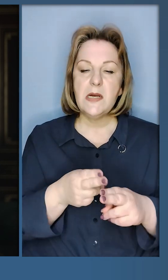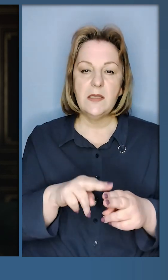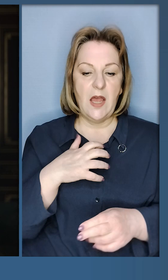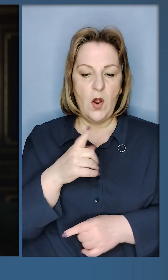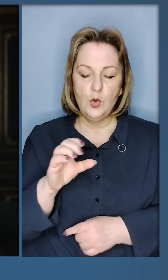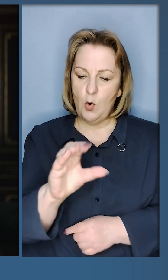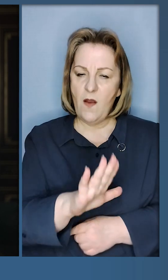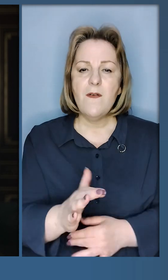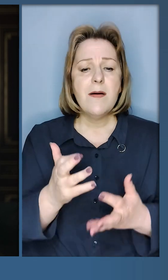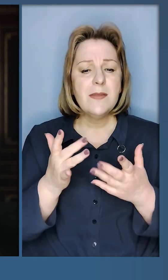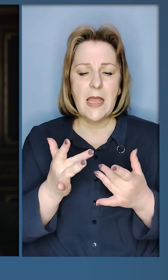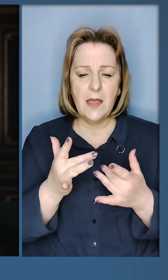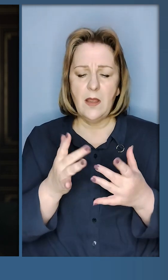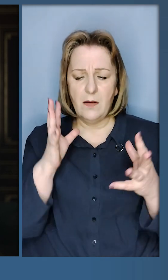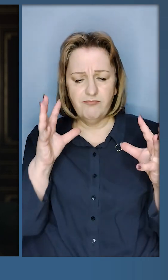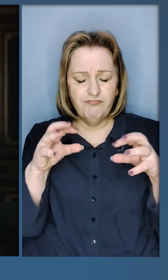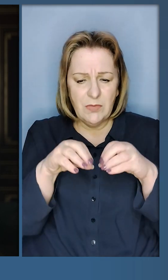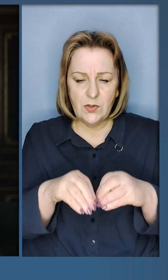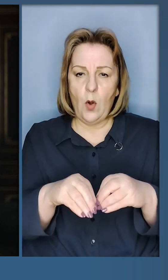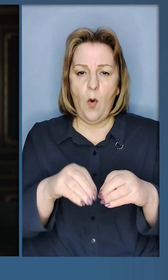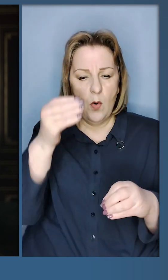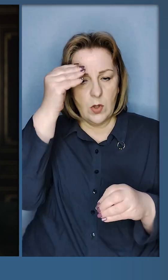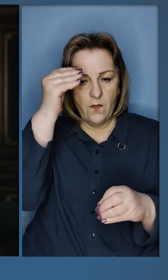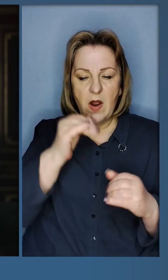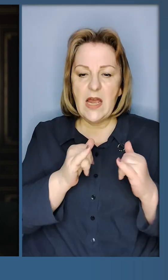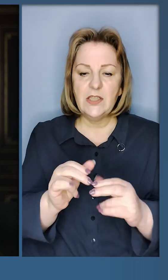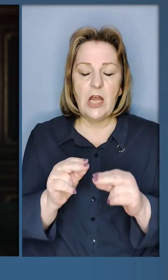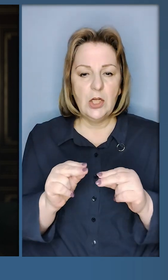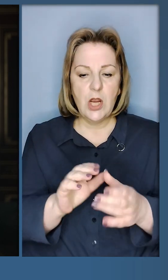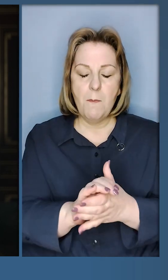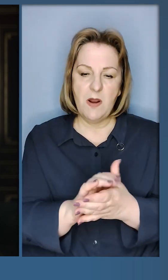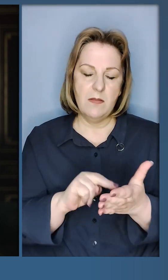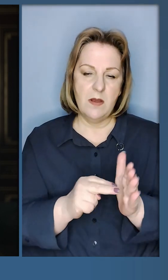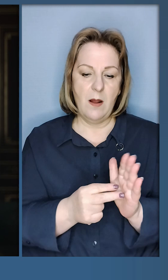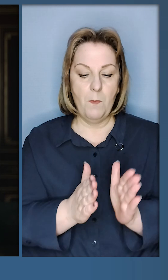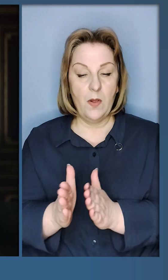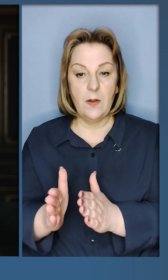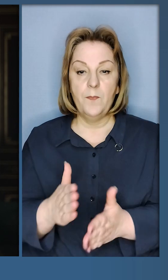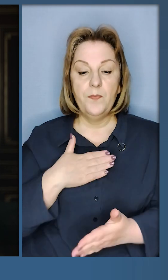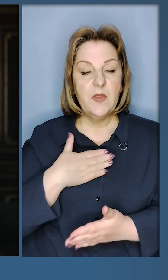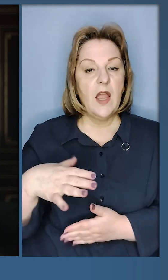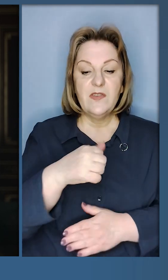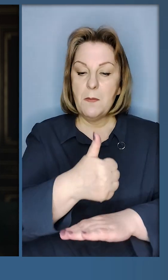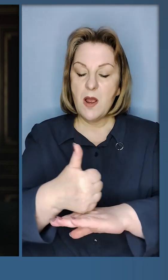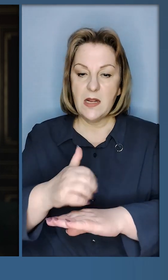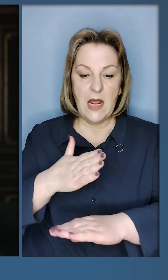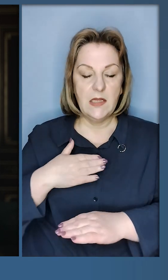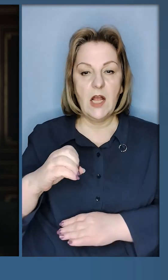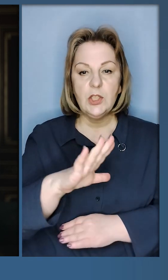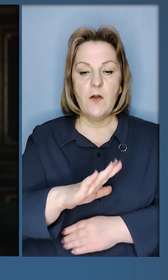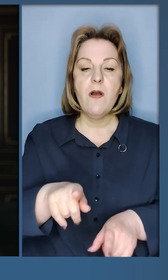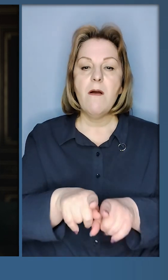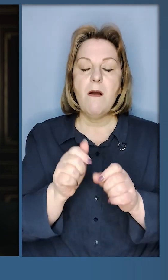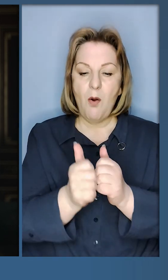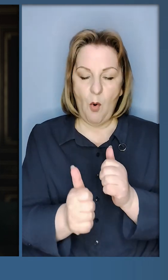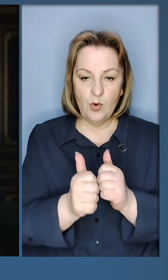І це важливо, що Європа настільки консолідована заради чесного мирного плану. Дякую за це всім лідерам